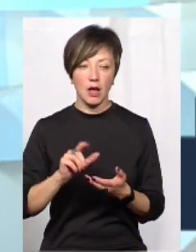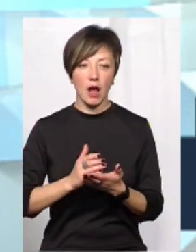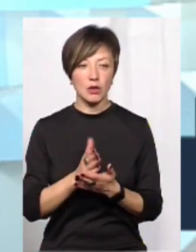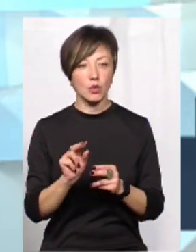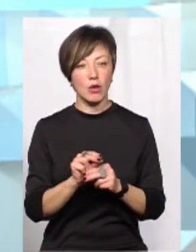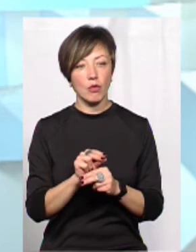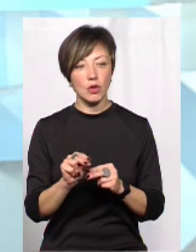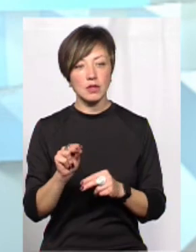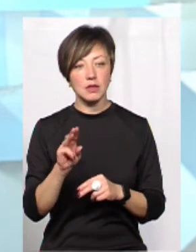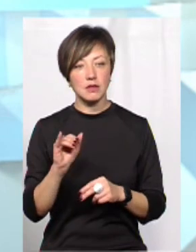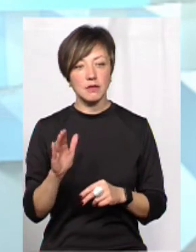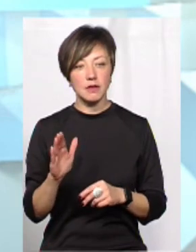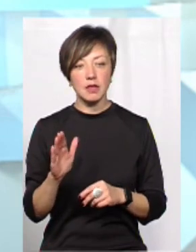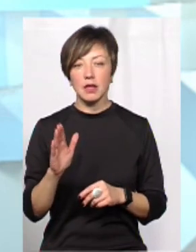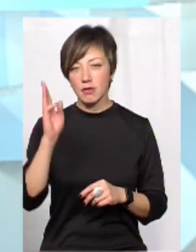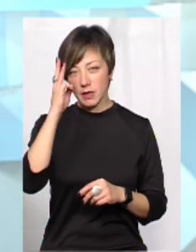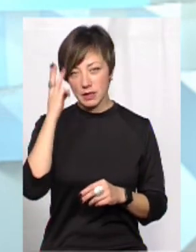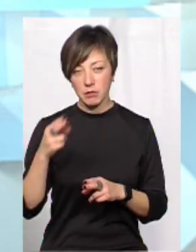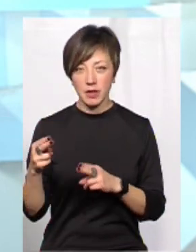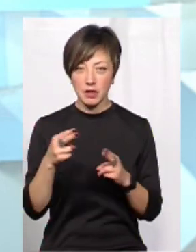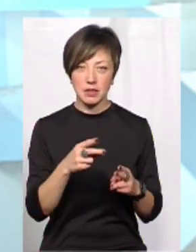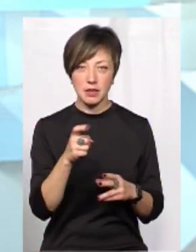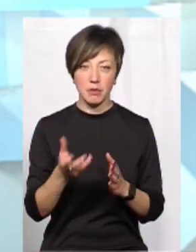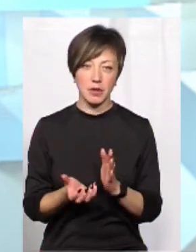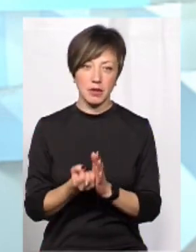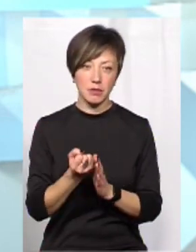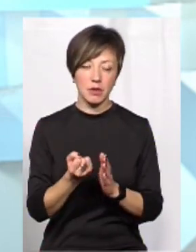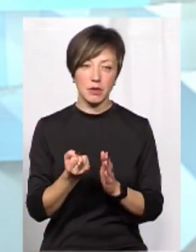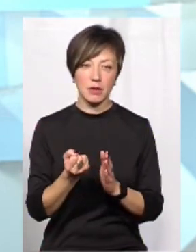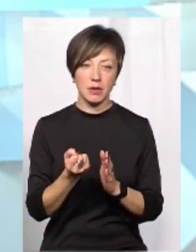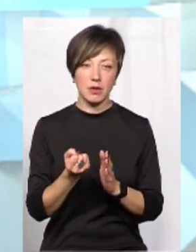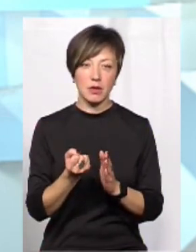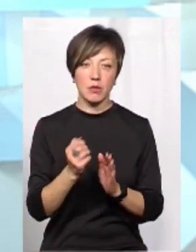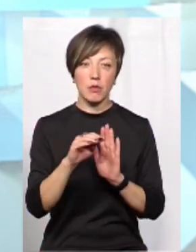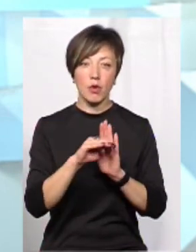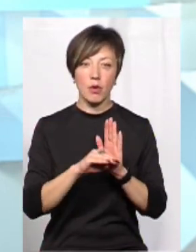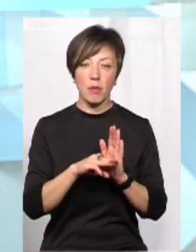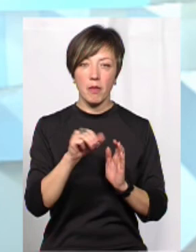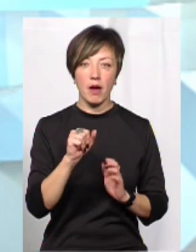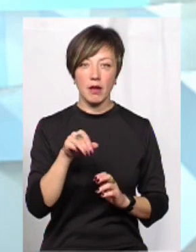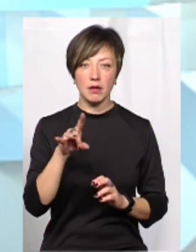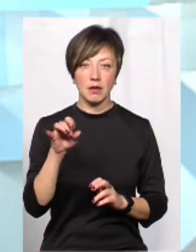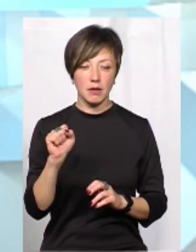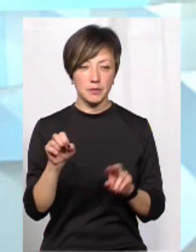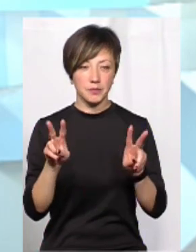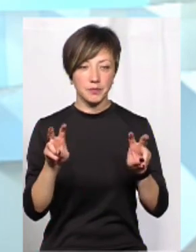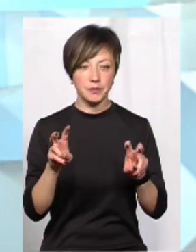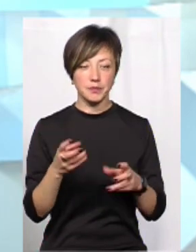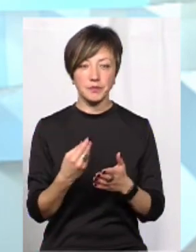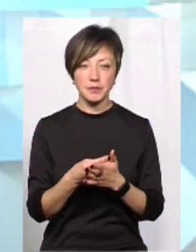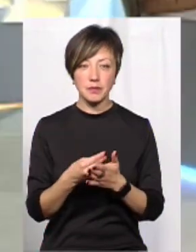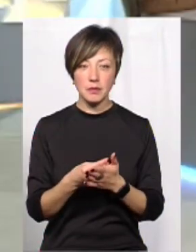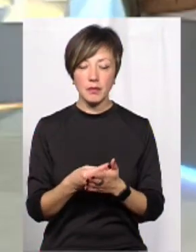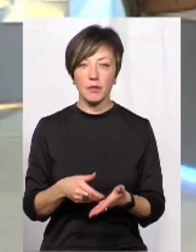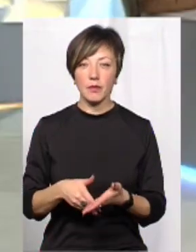ремонтів. І в Хмельницькій ми приїхали за підтримки програми МАТРА. Це фінансова